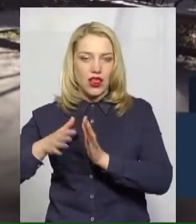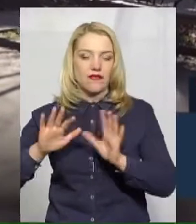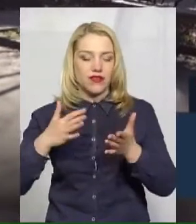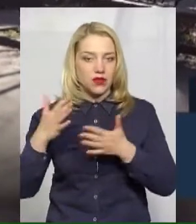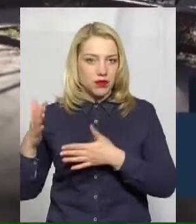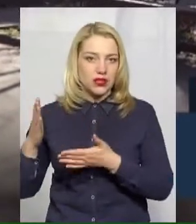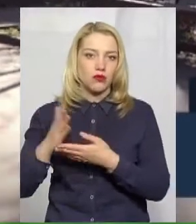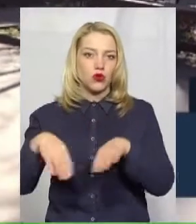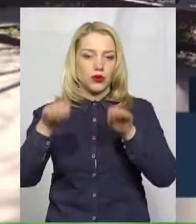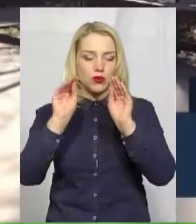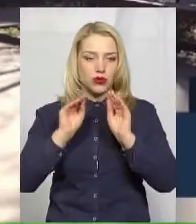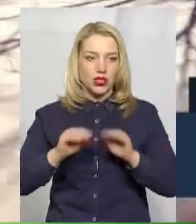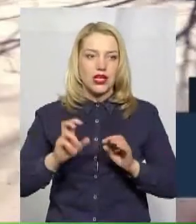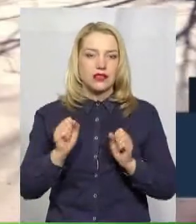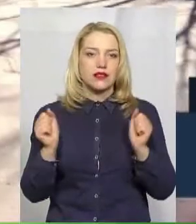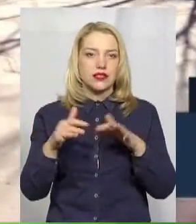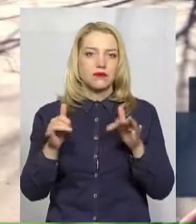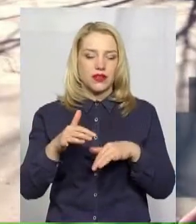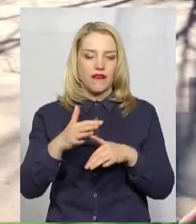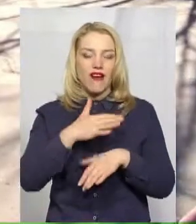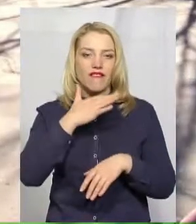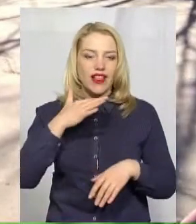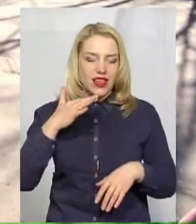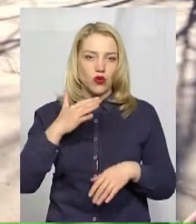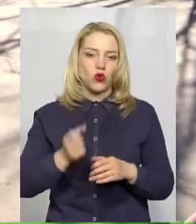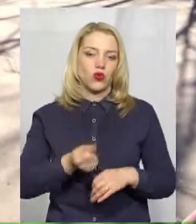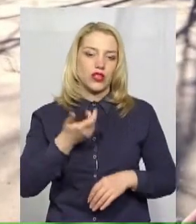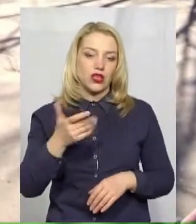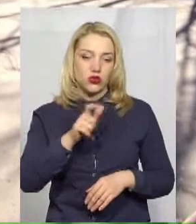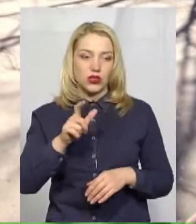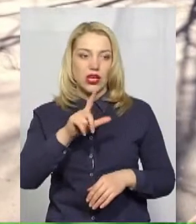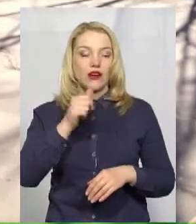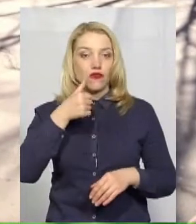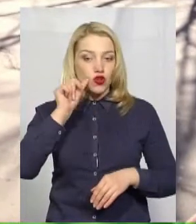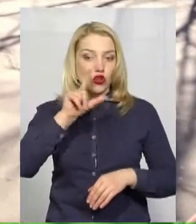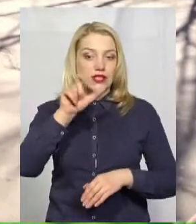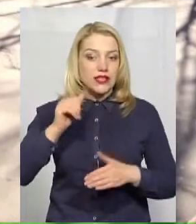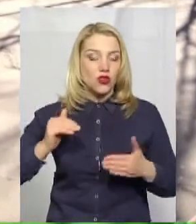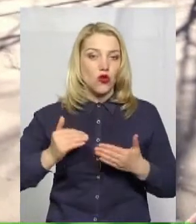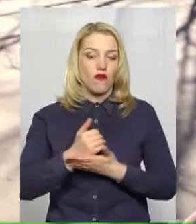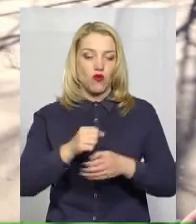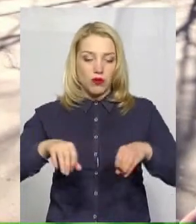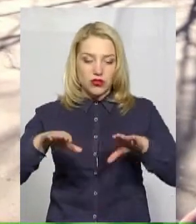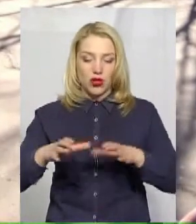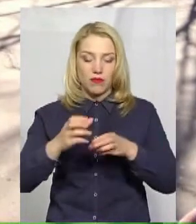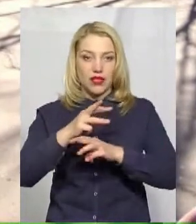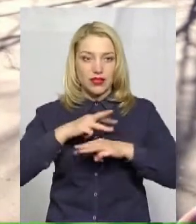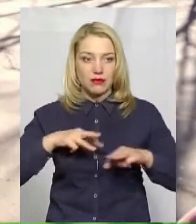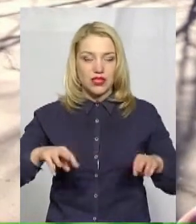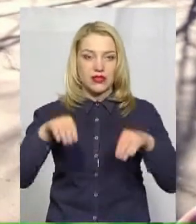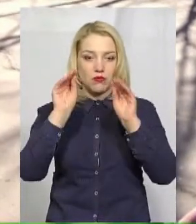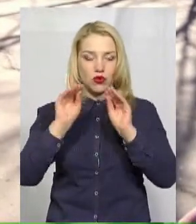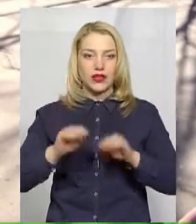збір великої кількості людей. Вчора за новою постановою Кабінету міністрів складено протокол на